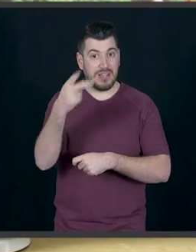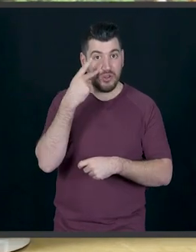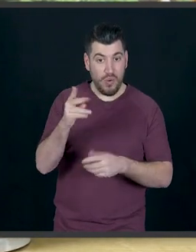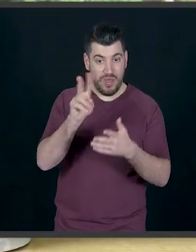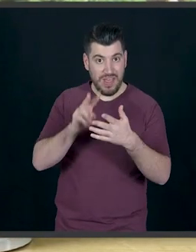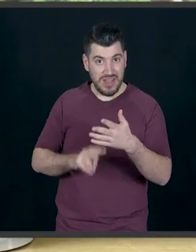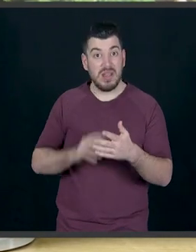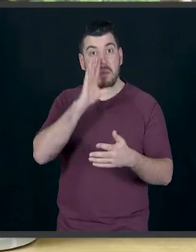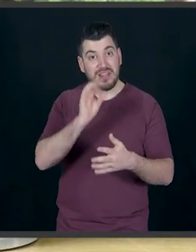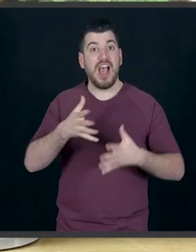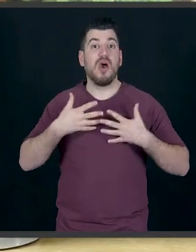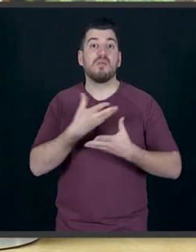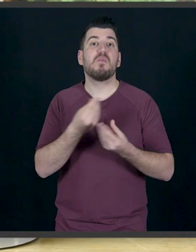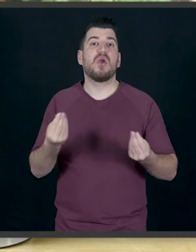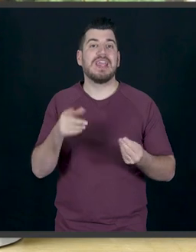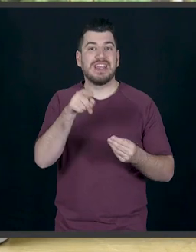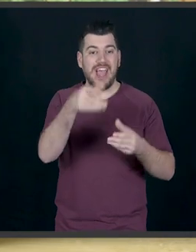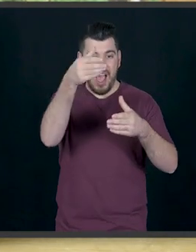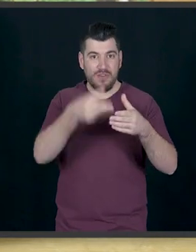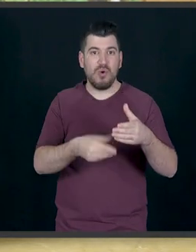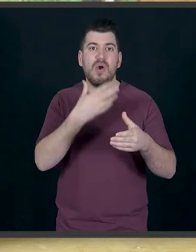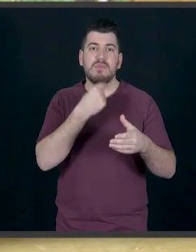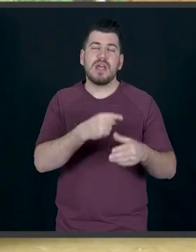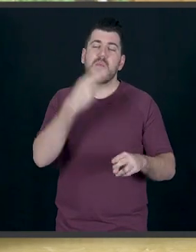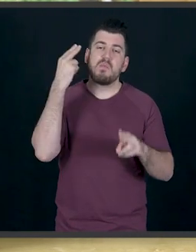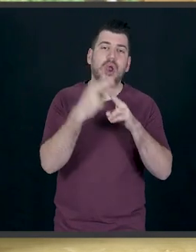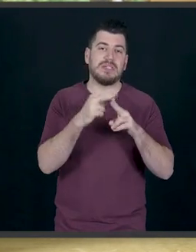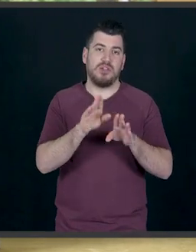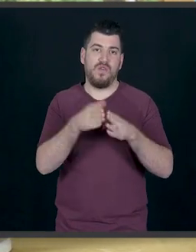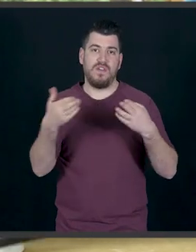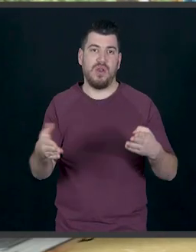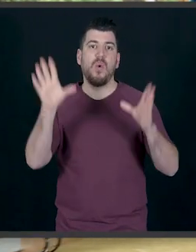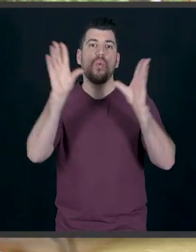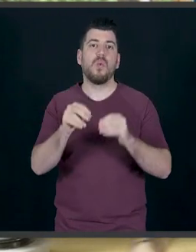χαρούμενος που θα το έχει στα χέρια του. Γιατί είναι βίβλος μαγειρικής, δεν είναι απλά βιβλίο.